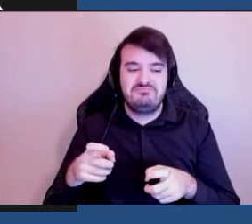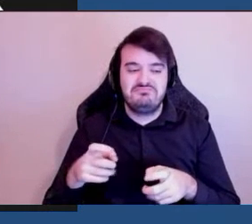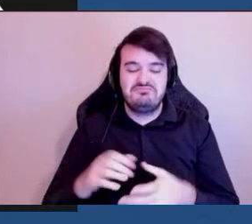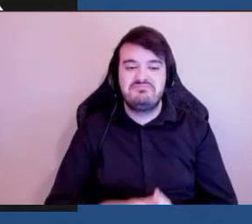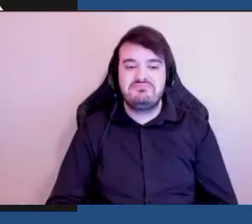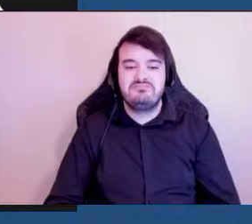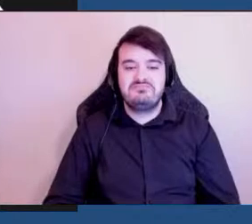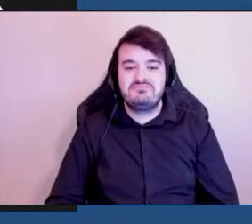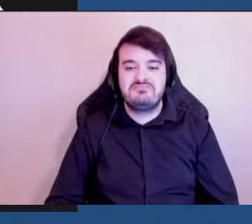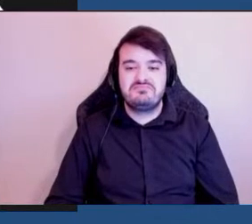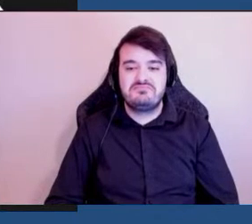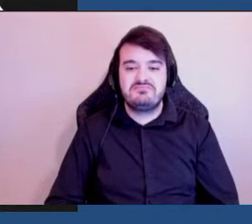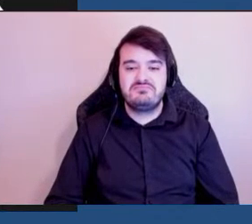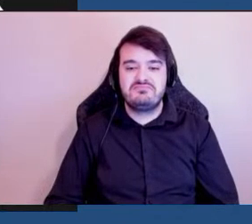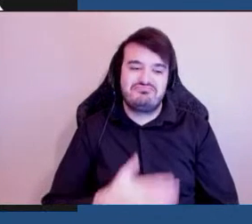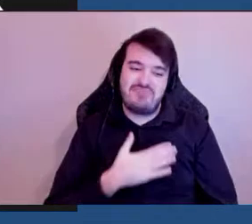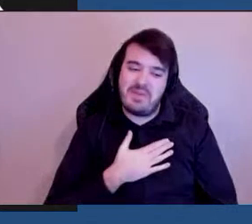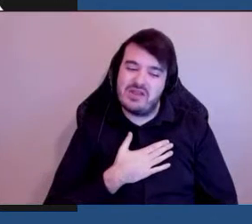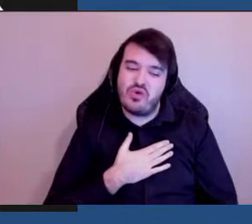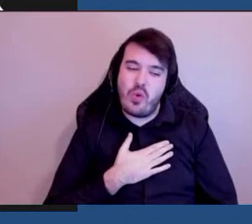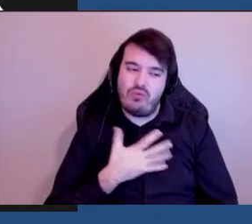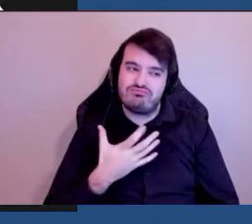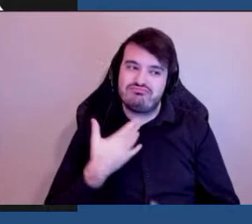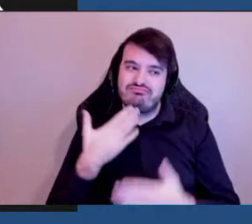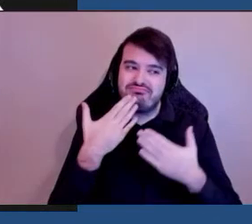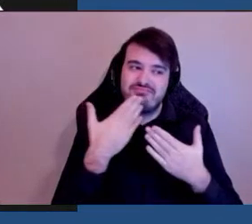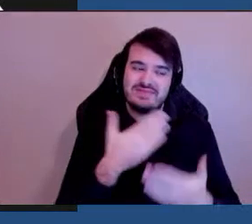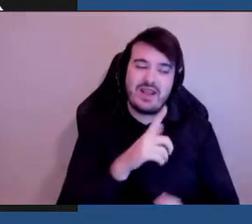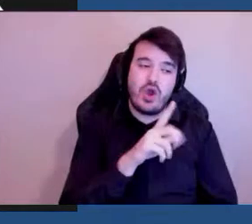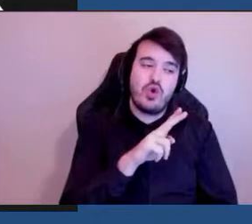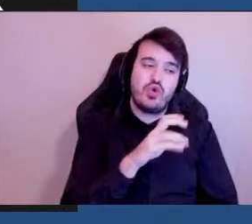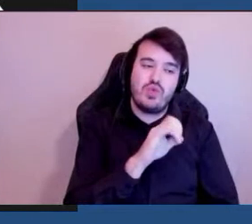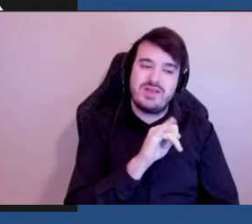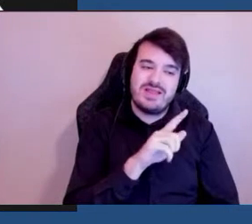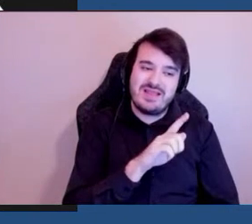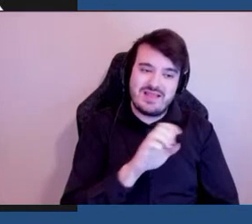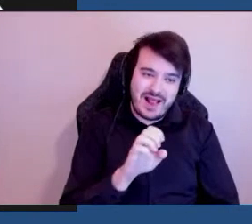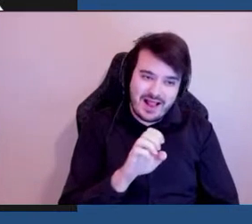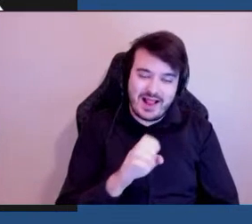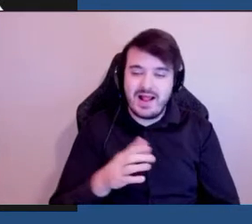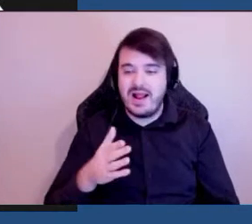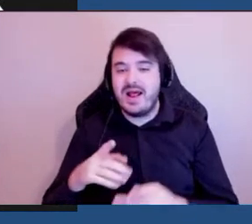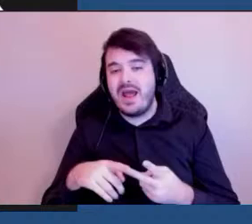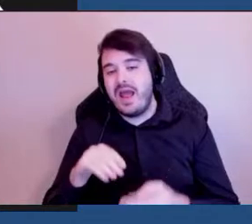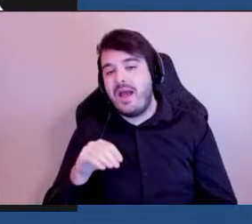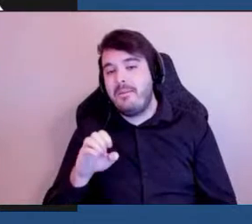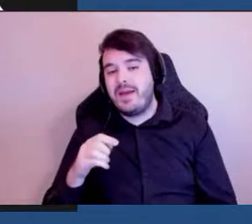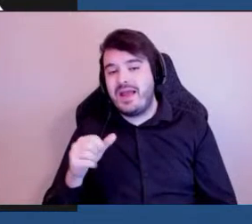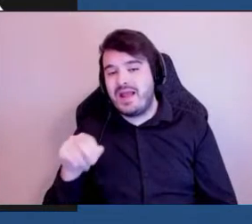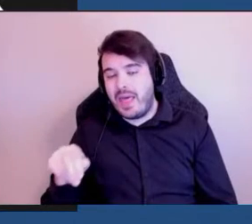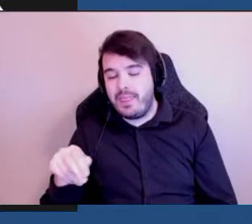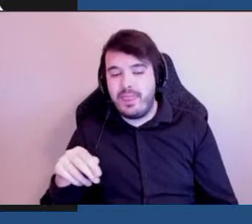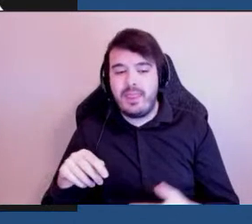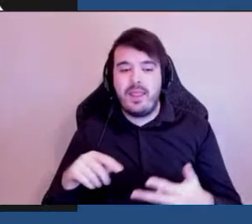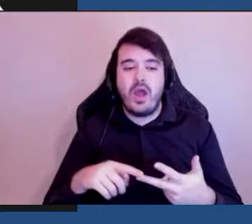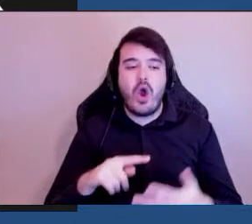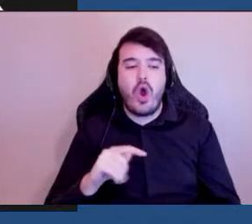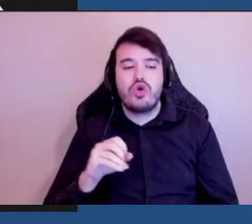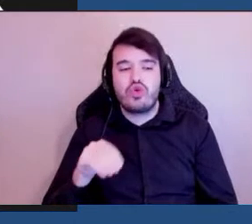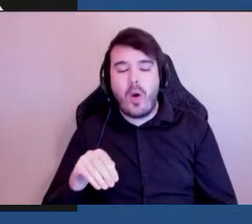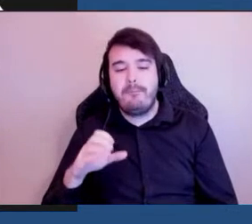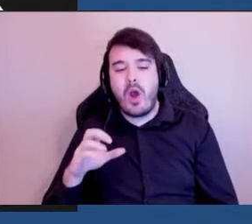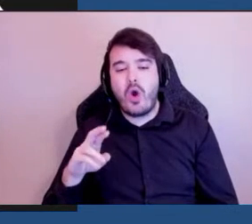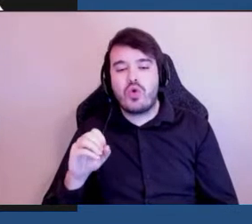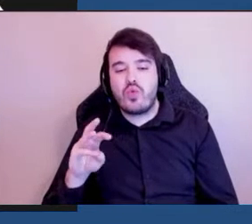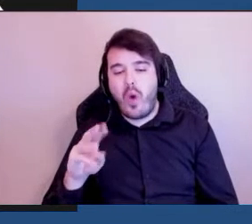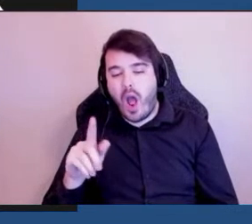alors j'aimerais remercier Lucille et Megan et Tom Crowley et tout le monde à